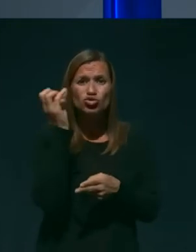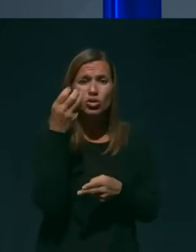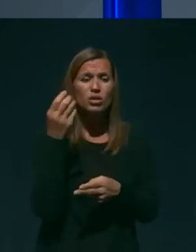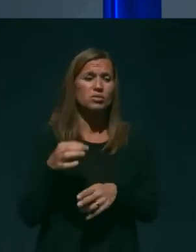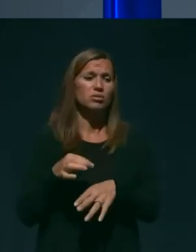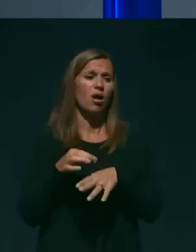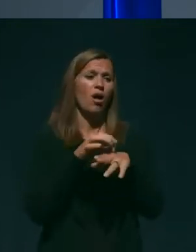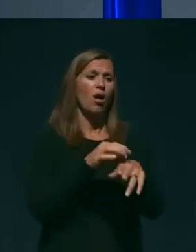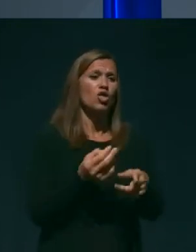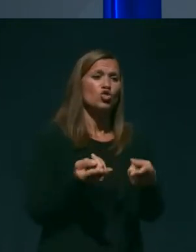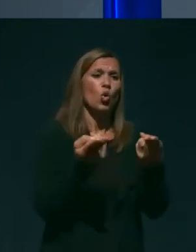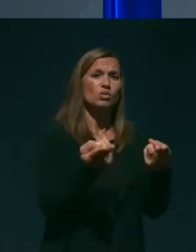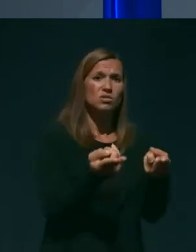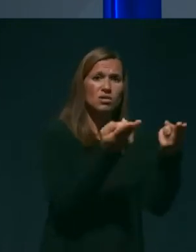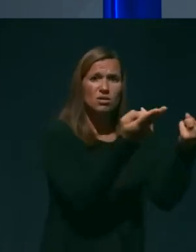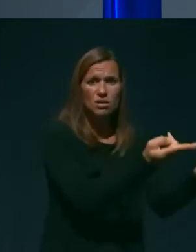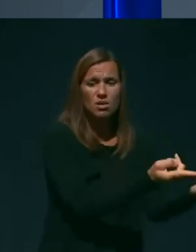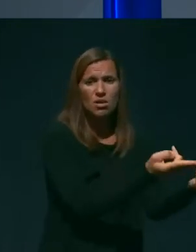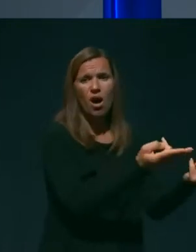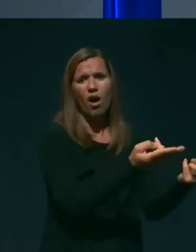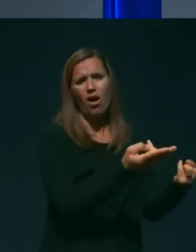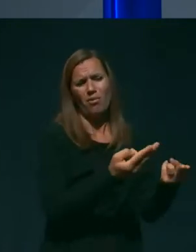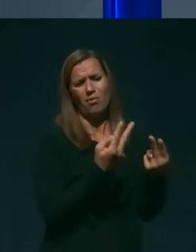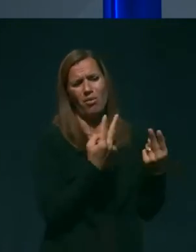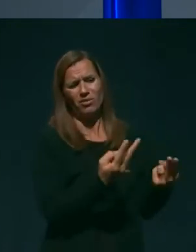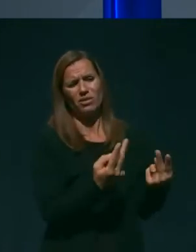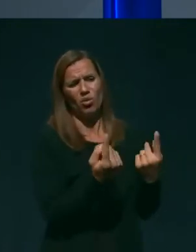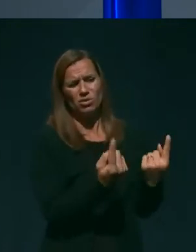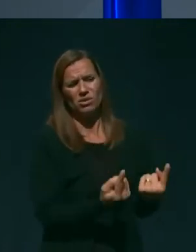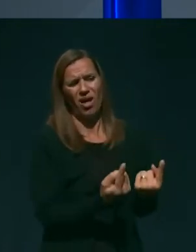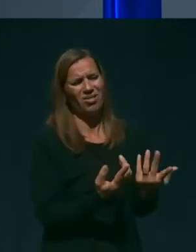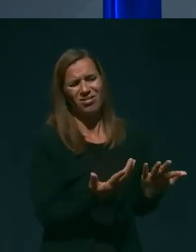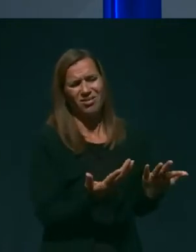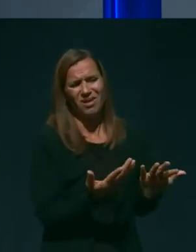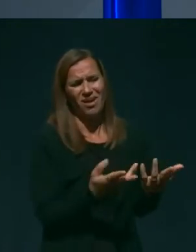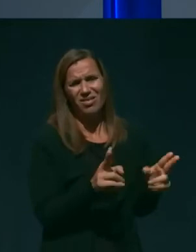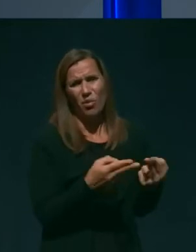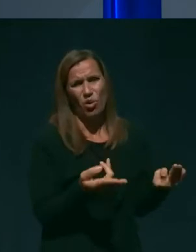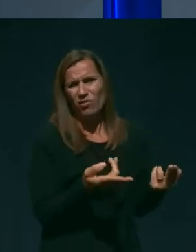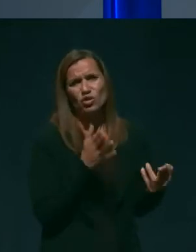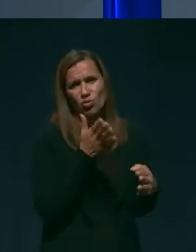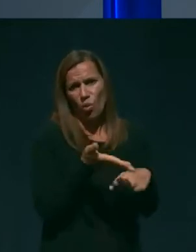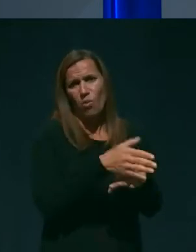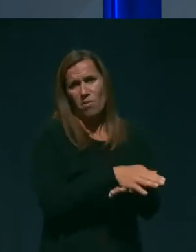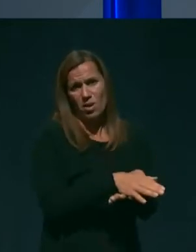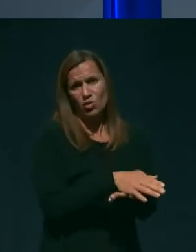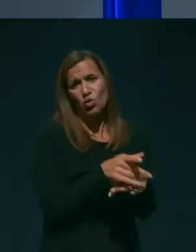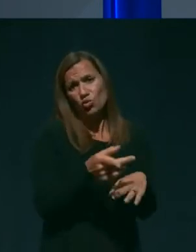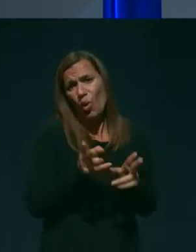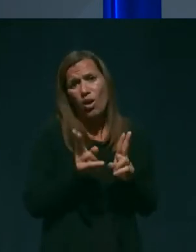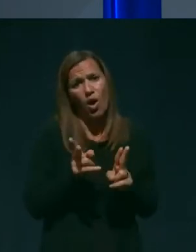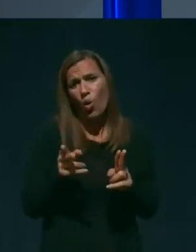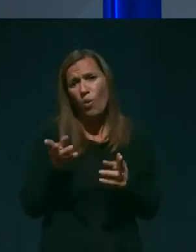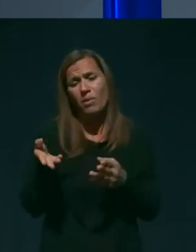v stanju, v katerem bi lahko umiril, zaspal, da dobesedno povem v domu. To so